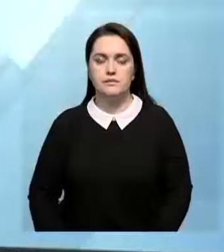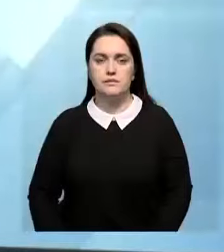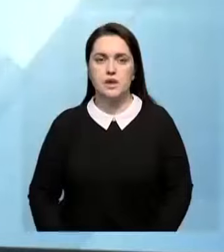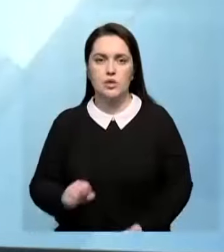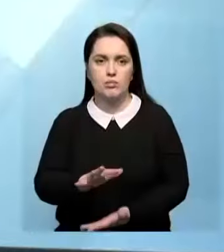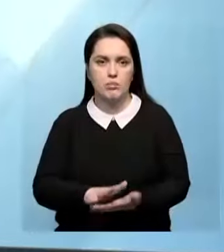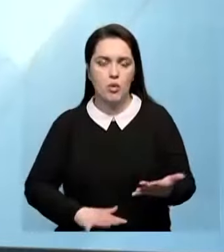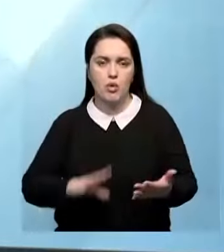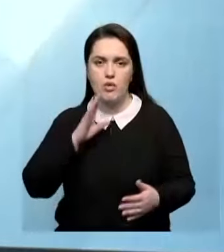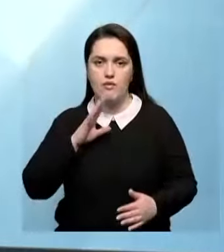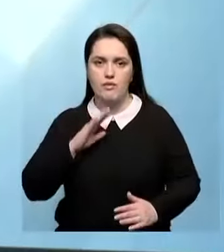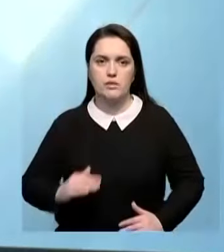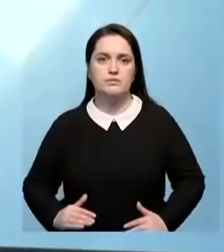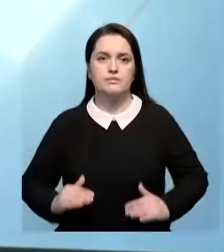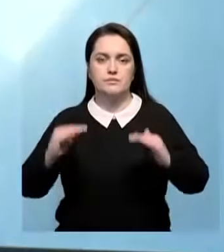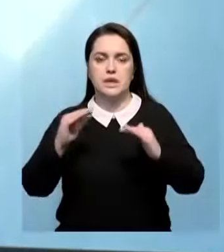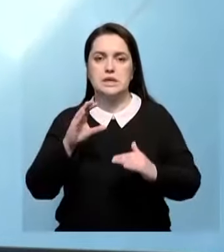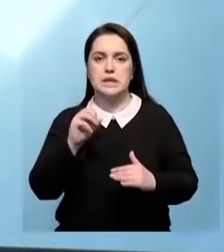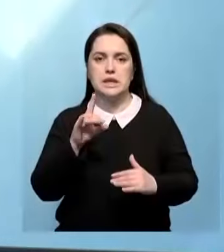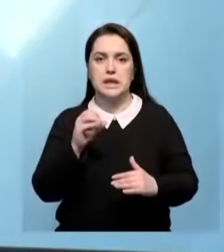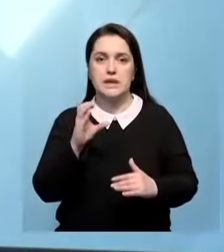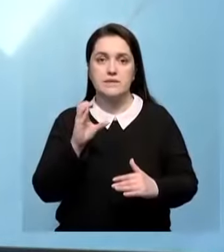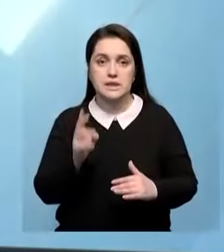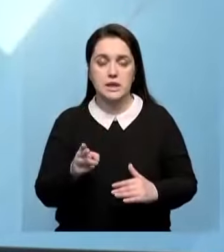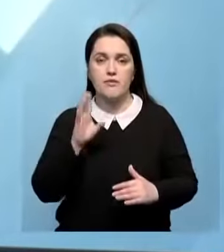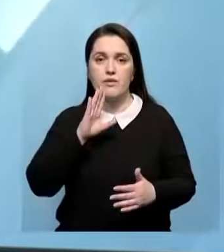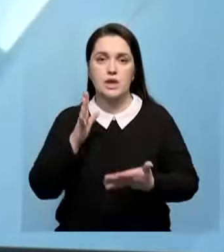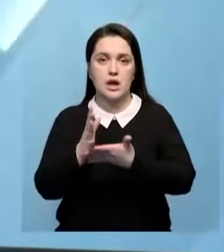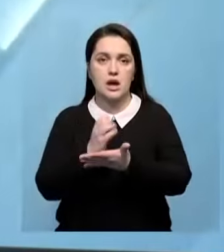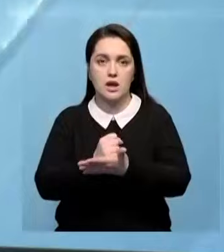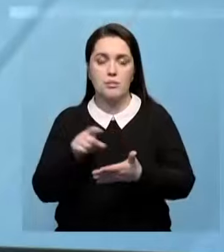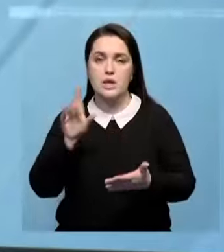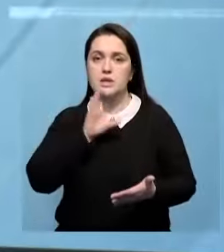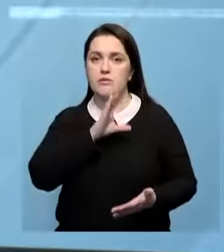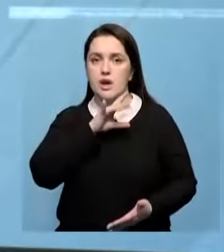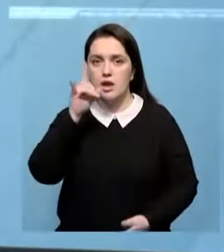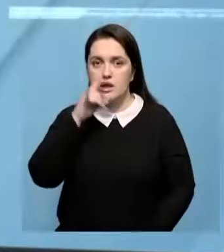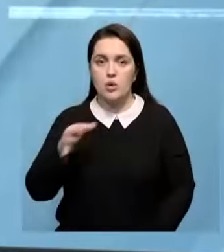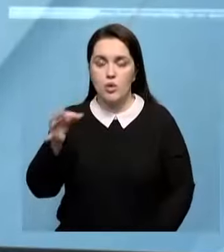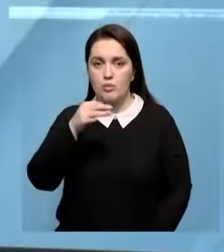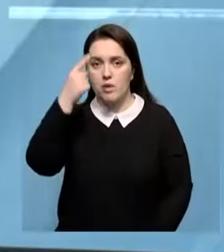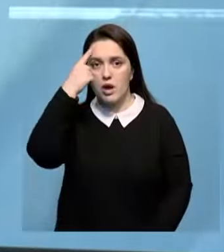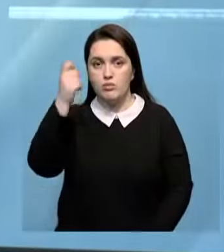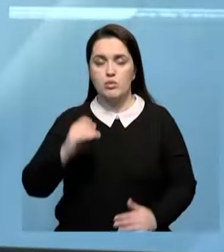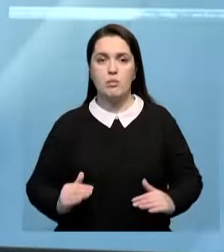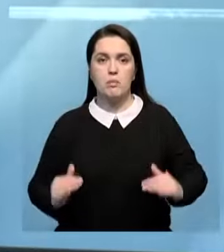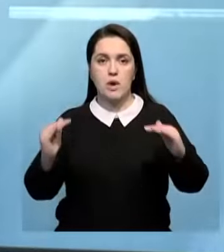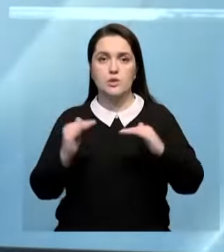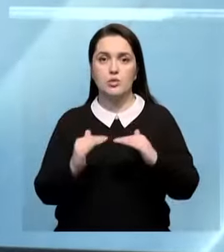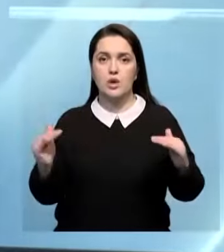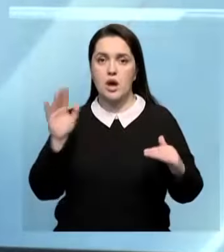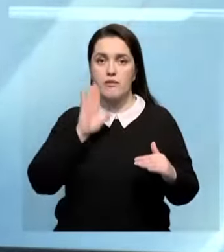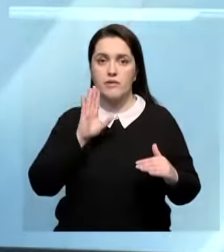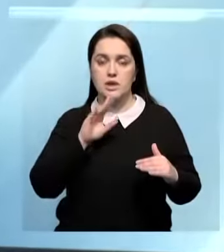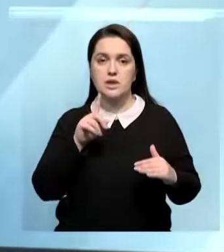Продолжает увеличиваться уровень перелива на Сергеевском водохранилище в Североказахстанской области. Синоптики отмечают, что повышение уровня воды